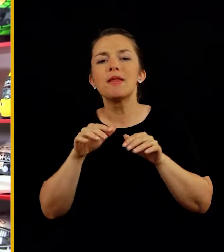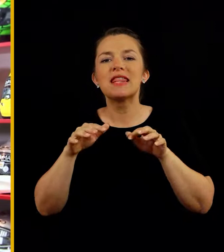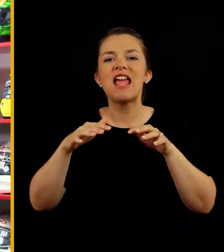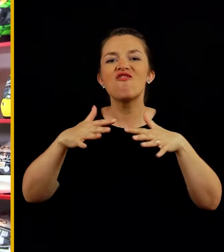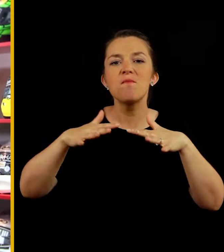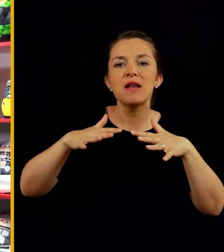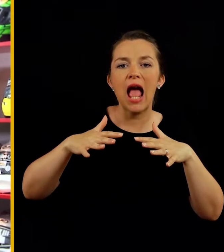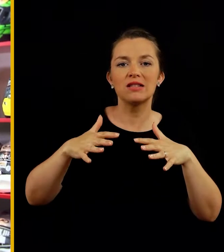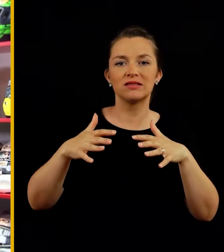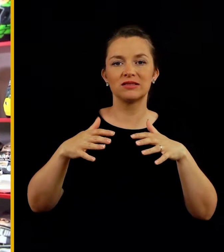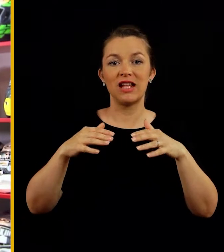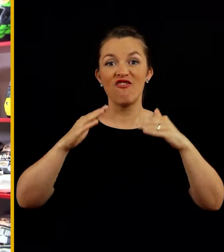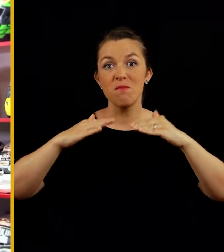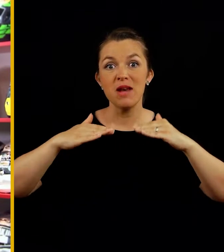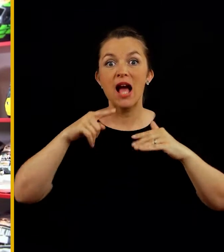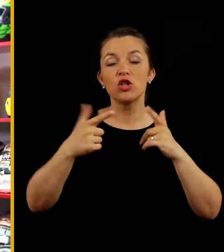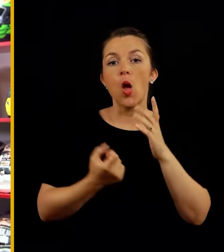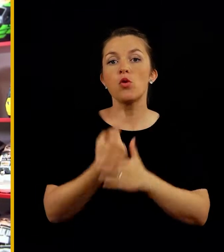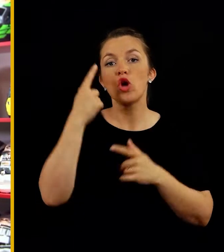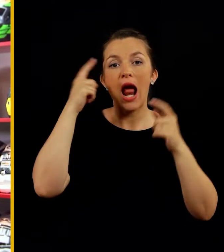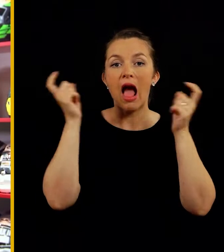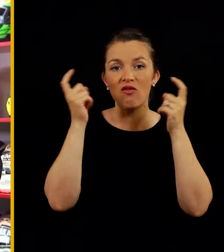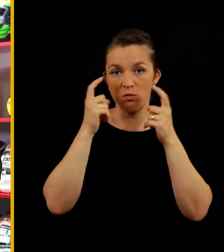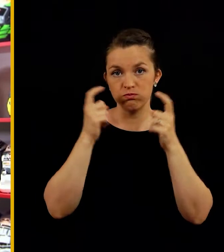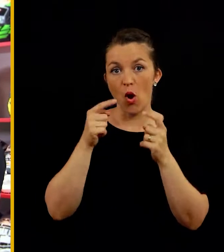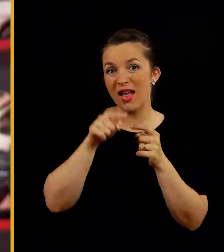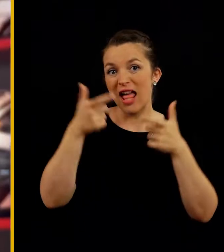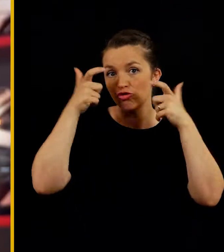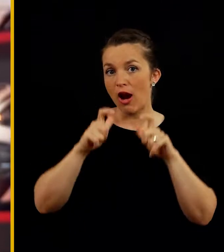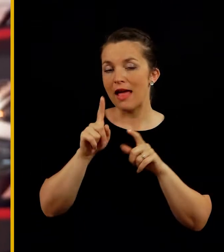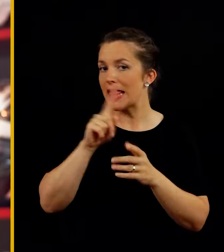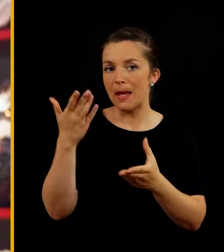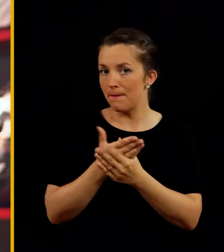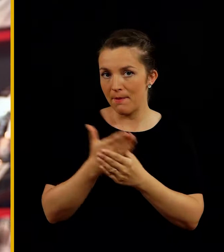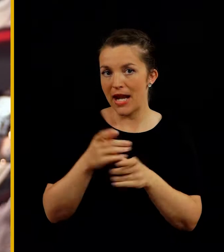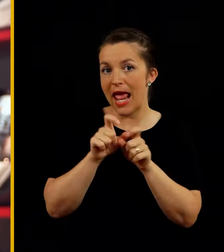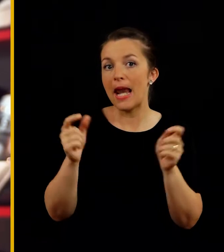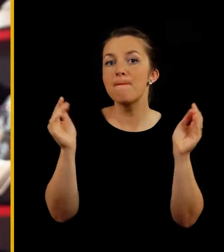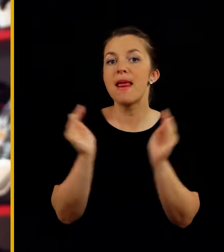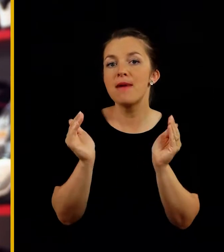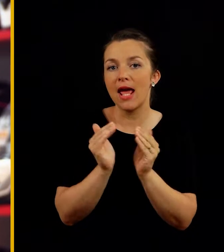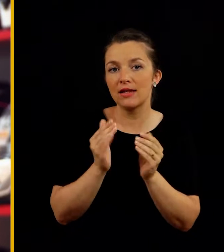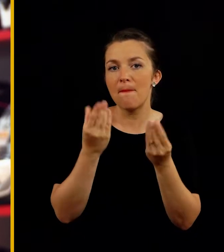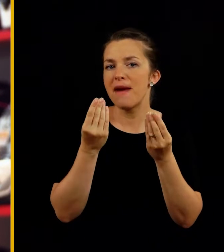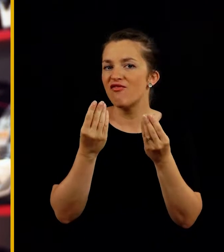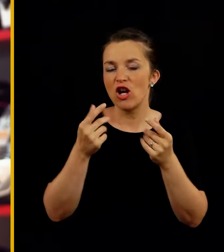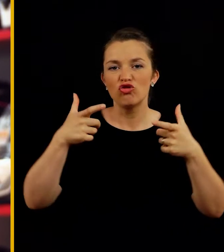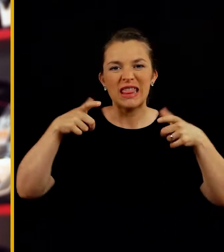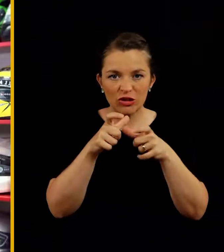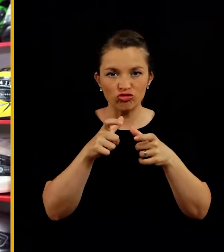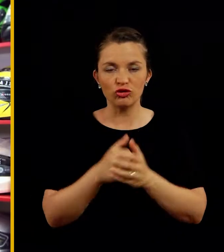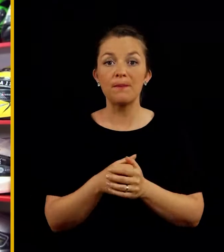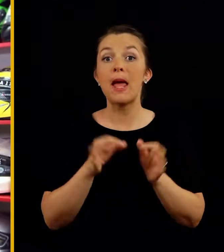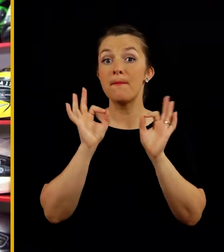vibracij oziroma pride do drobnih vibracij in te vibracije povzročajo lahko glavobore. Skratka, ta čelada je neprimerna, ker je premajhna in premočno